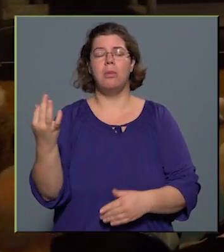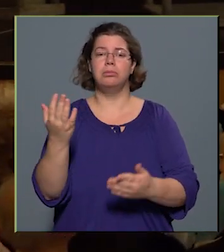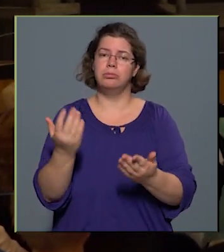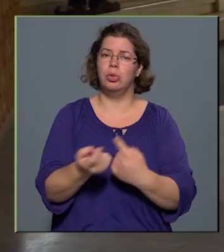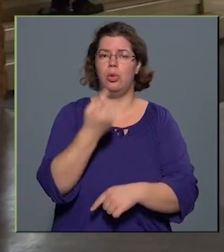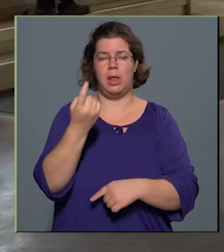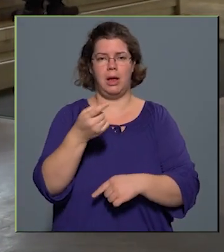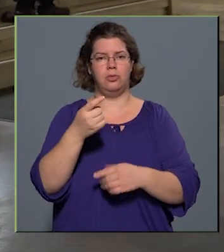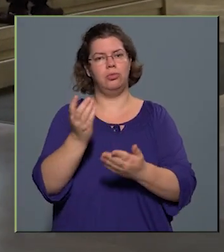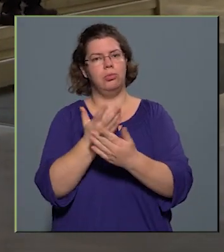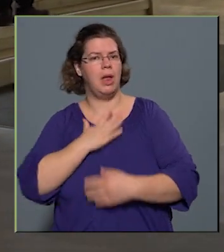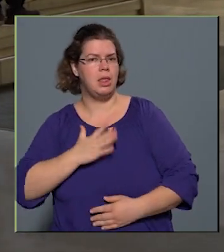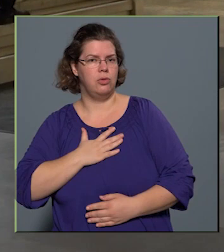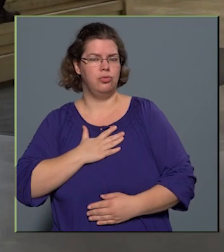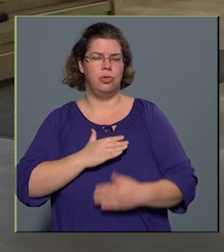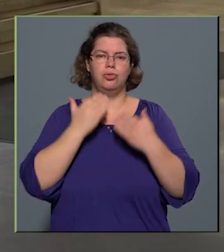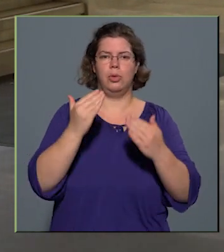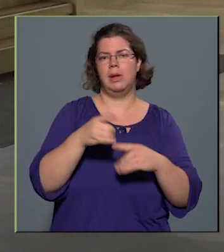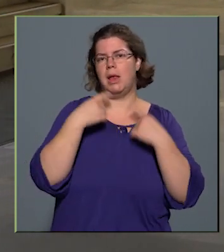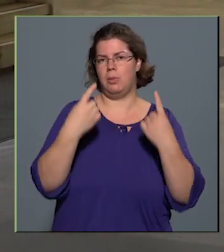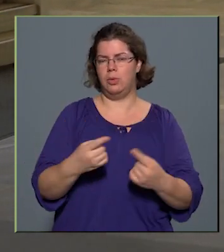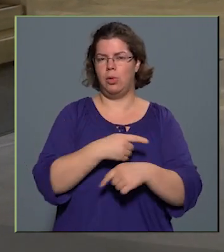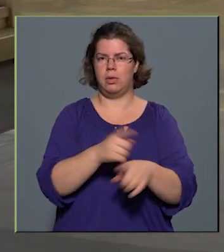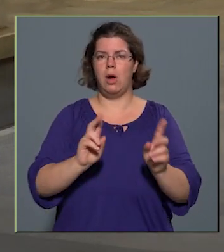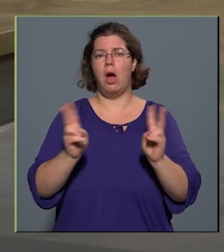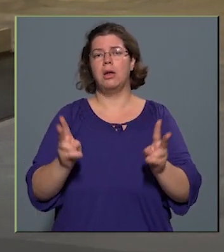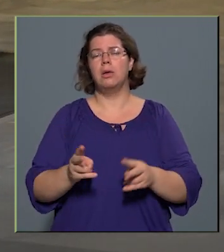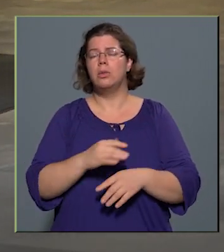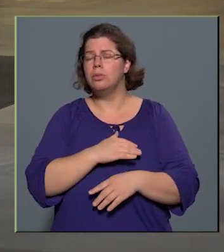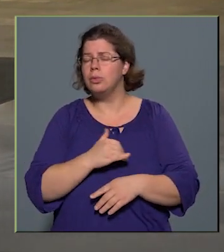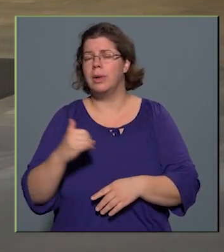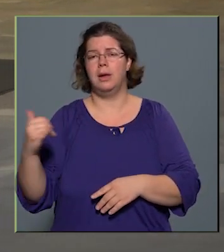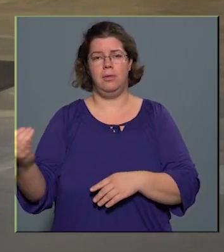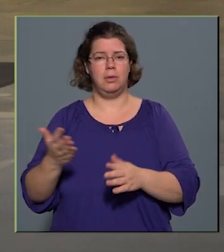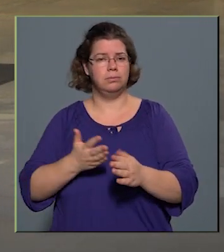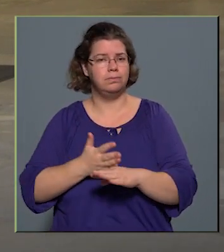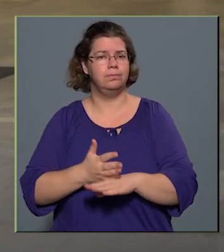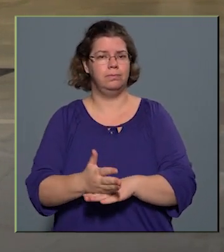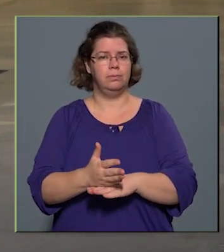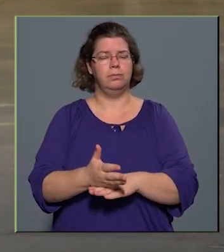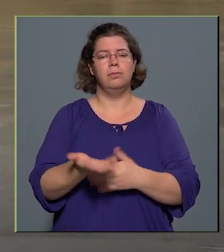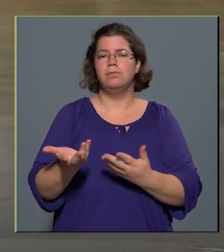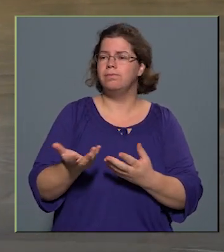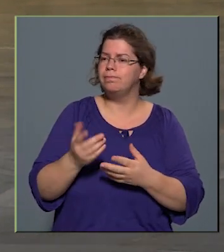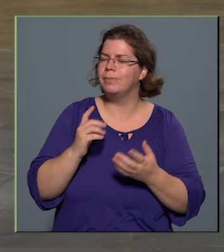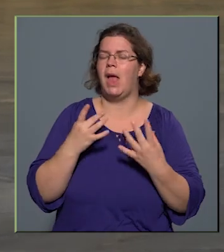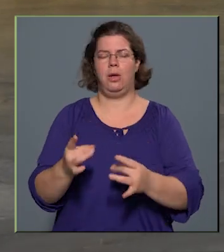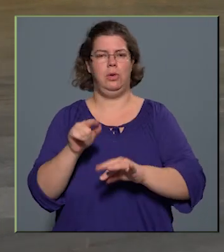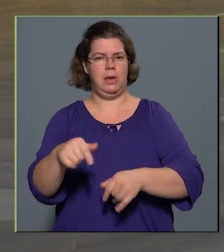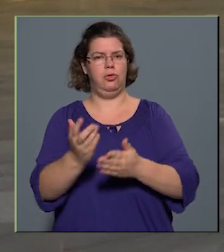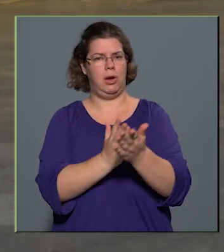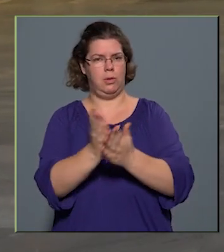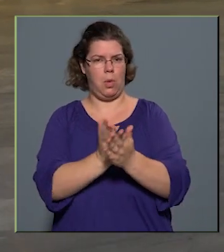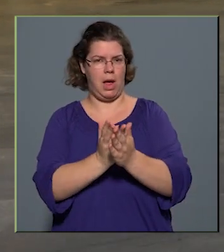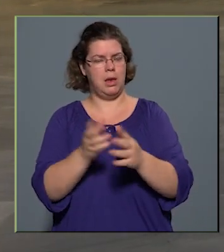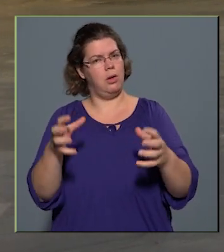köszönetet mondjunk azoknak, akik hosszú évek során hűségben és elkötelezettségben szolgálták közösségünket. Az idősek